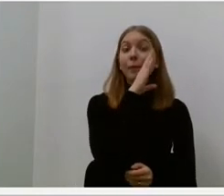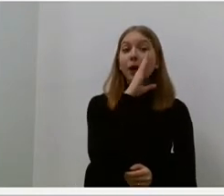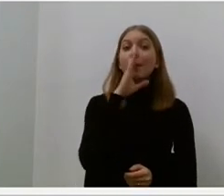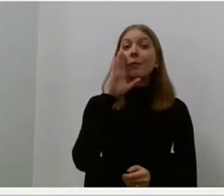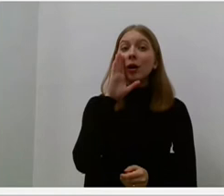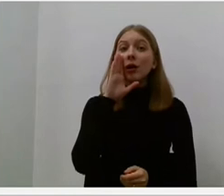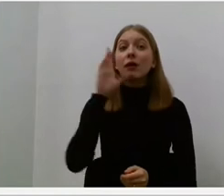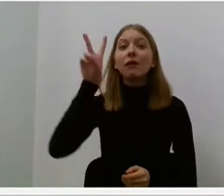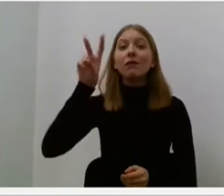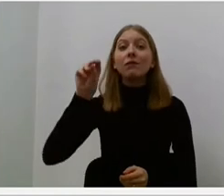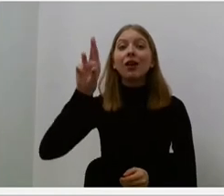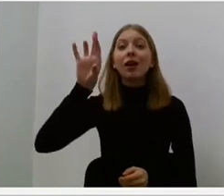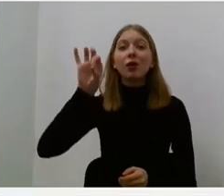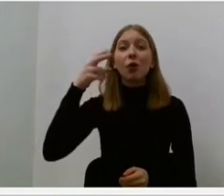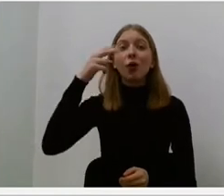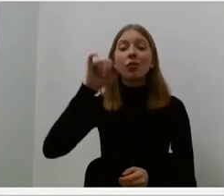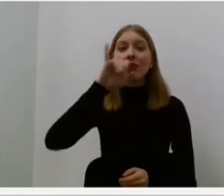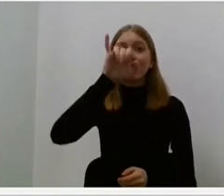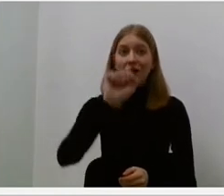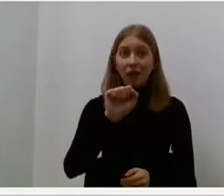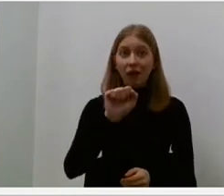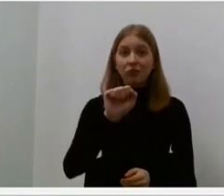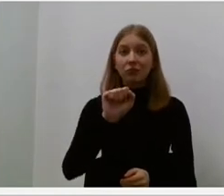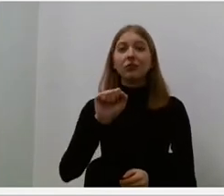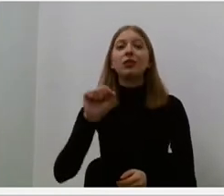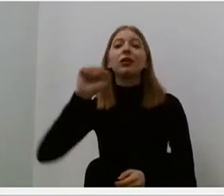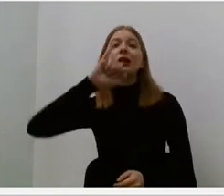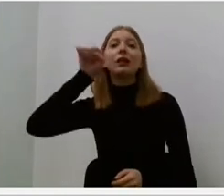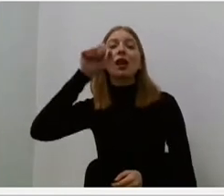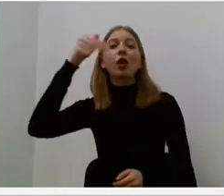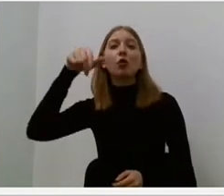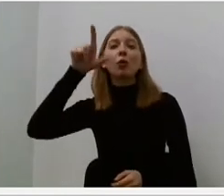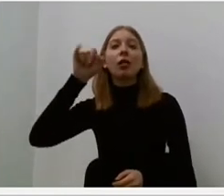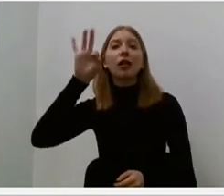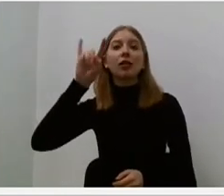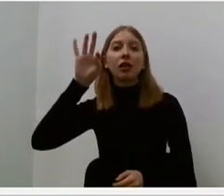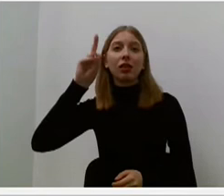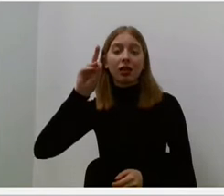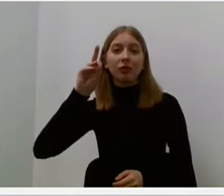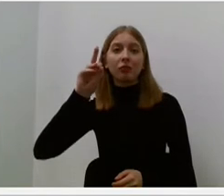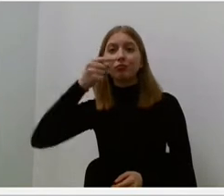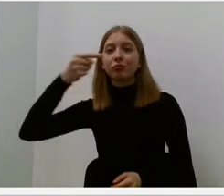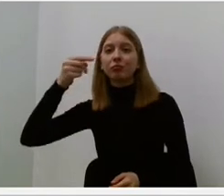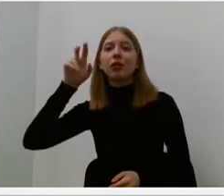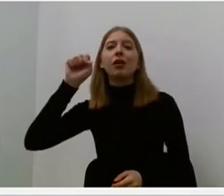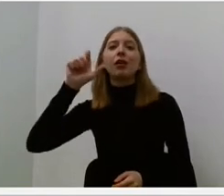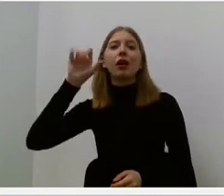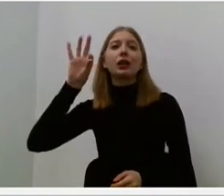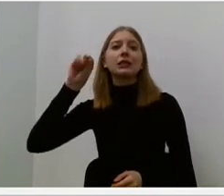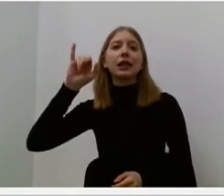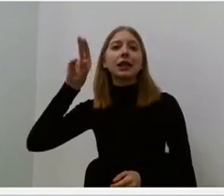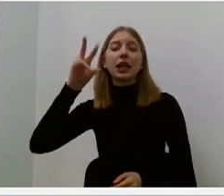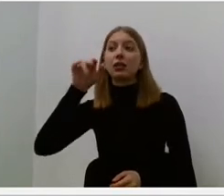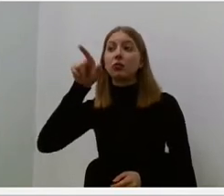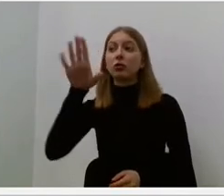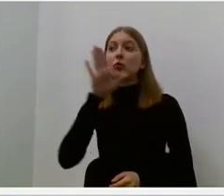alsikienė, buvo iš tiesų didelė asmenybė, iki šiol mažai